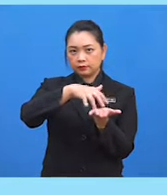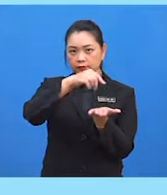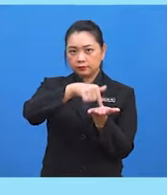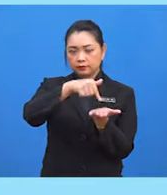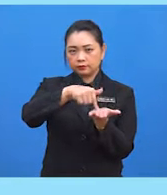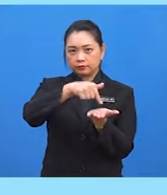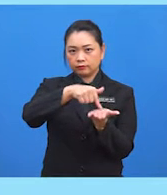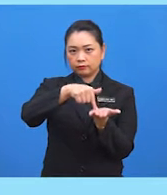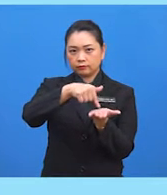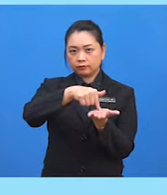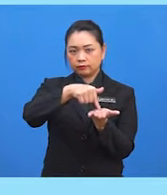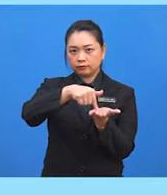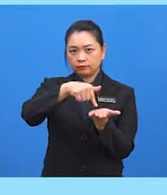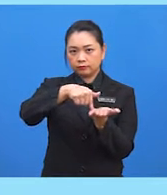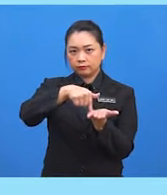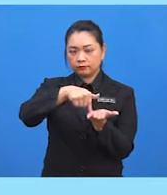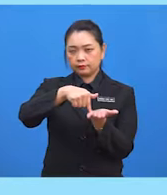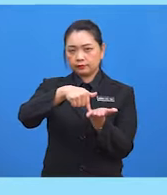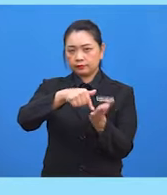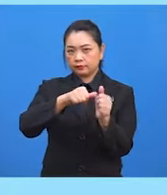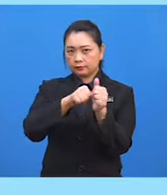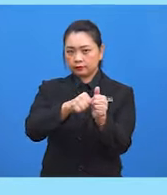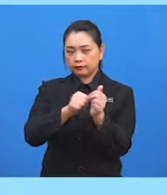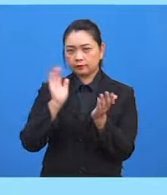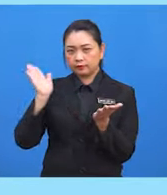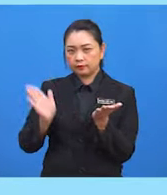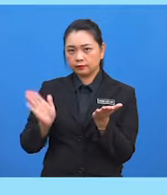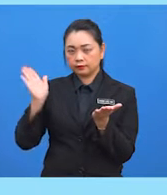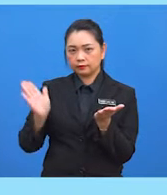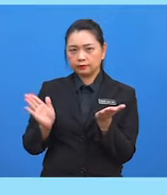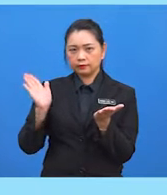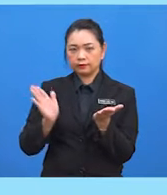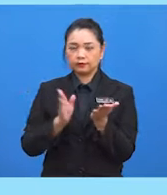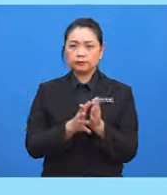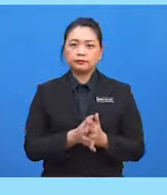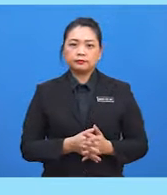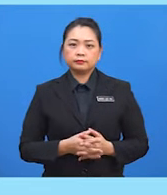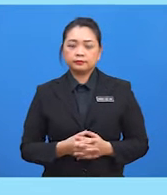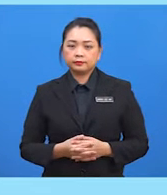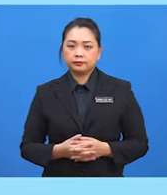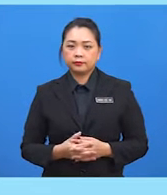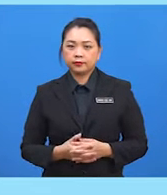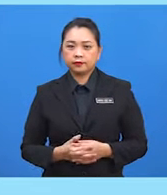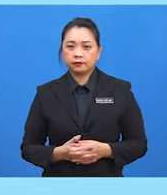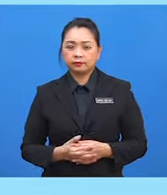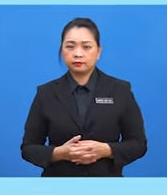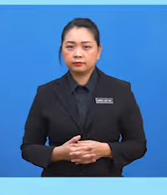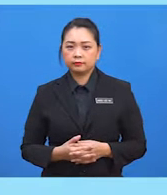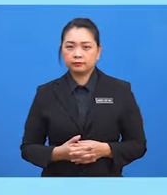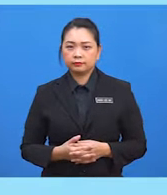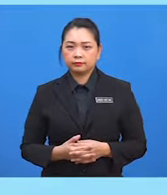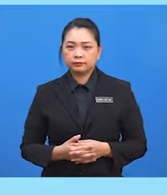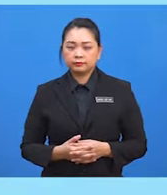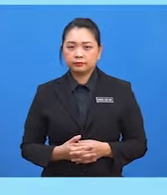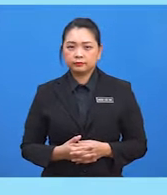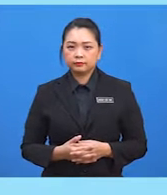6 Tekan simbol darjah dan minit Tekan angka 2 Tekan angka